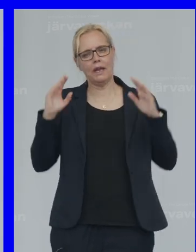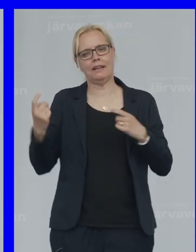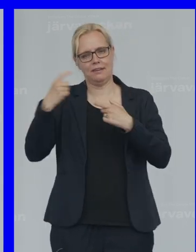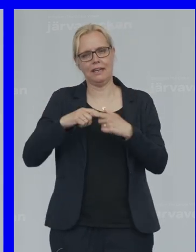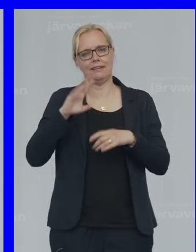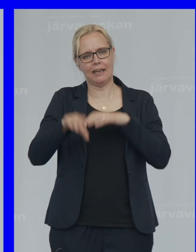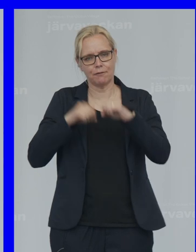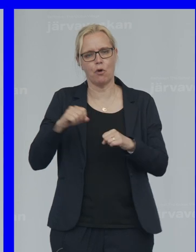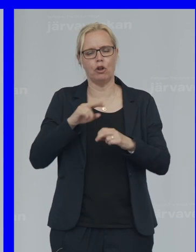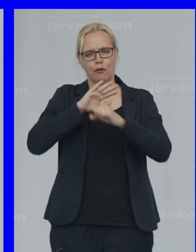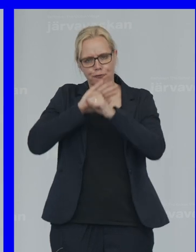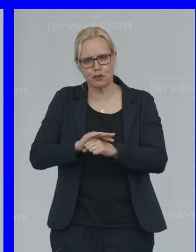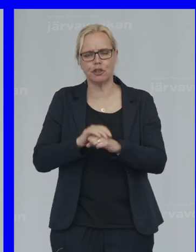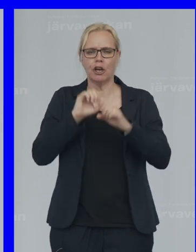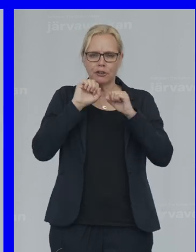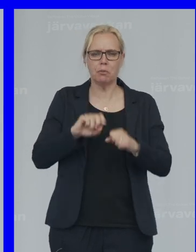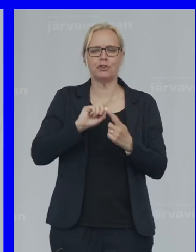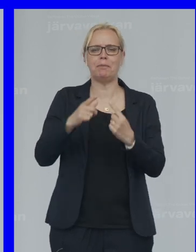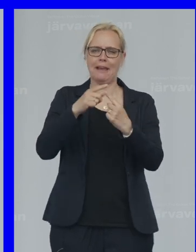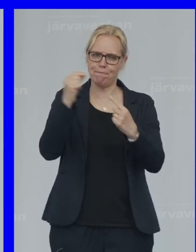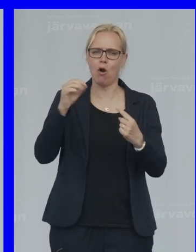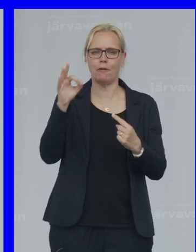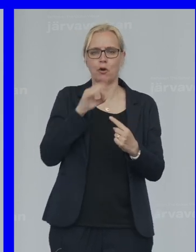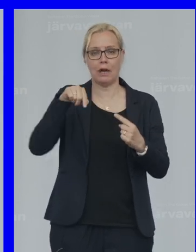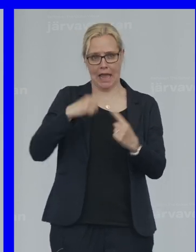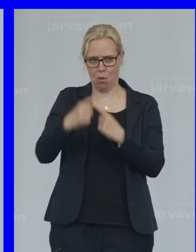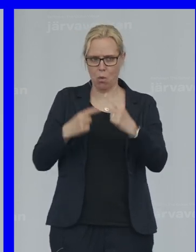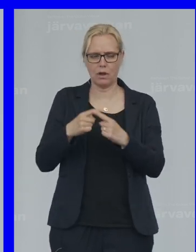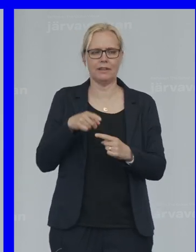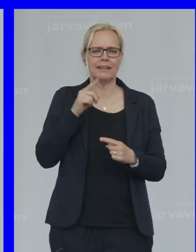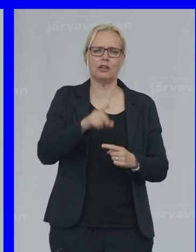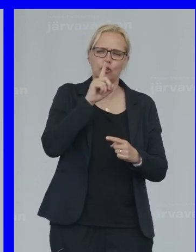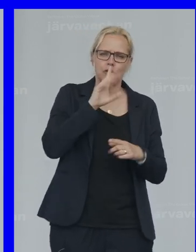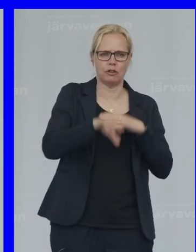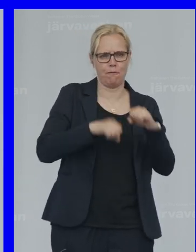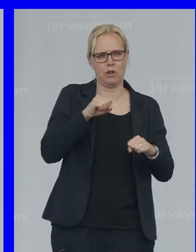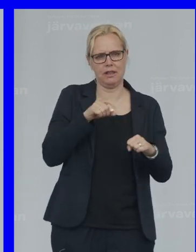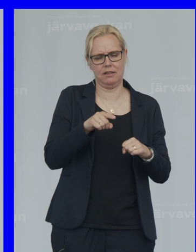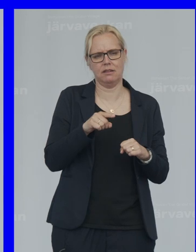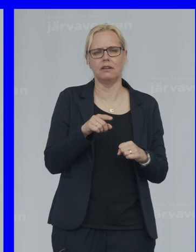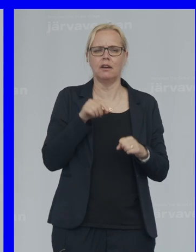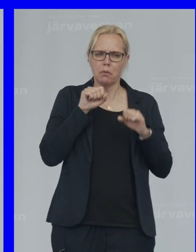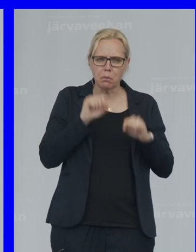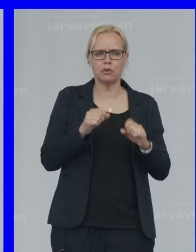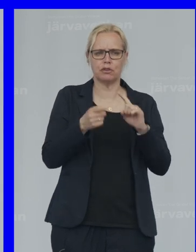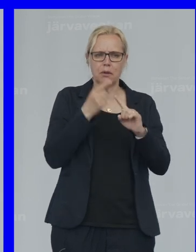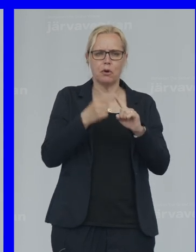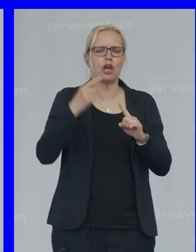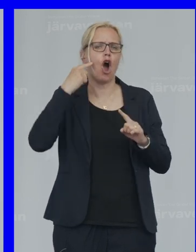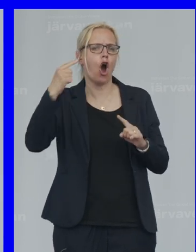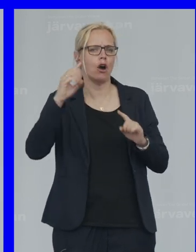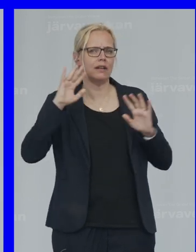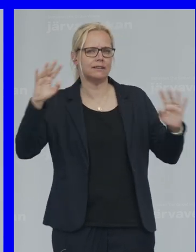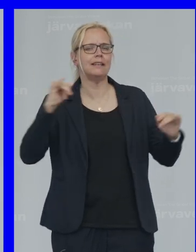förtryck Måste bli en valfråga I år Det tysta våldet Måste börja höras